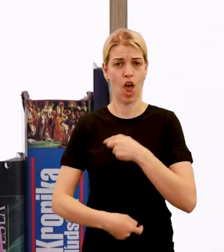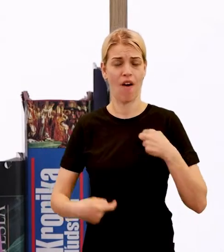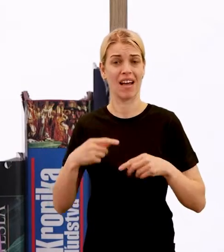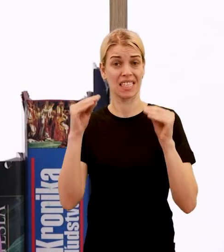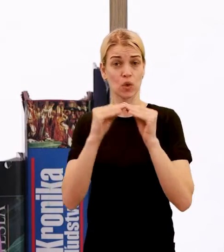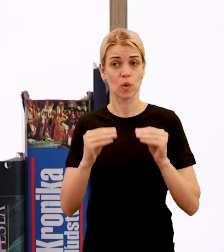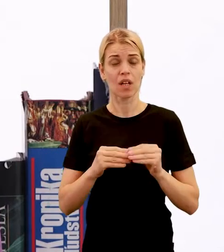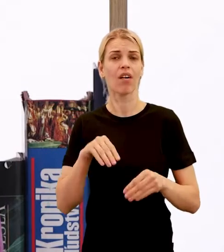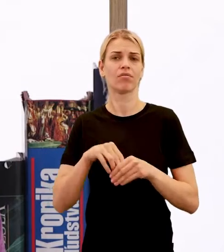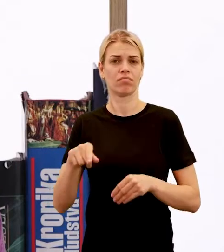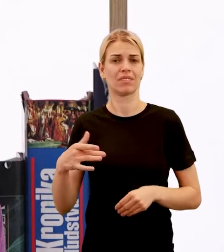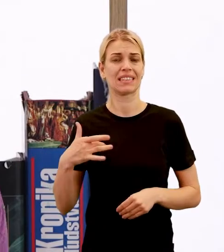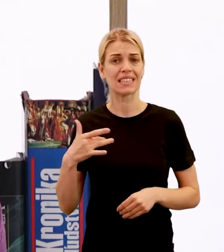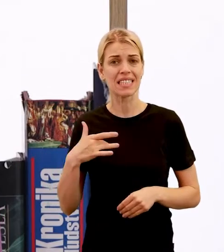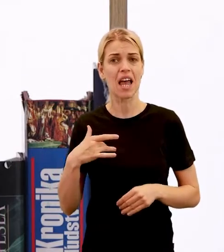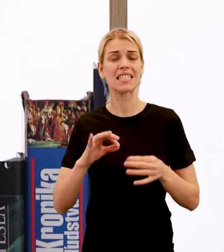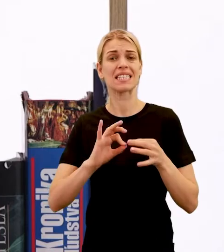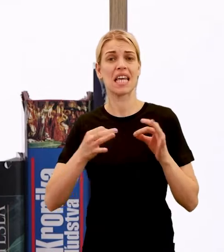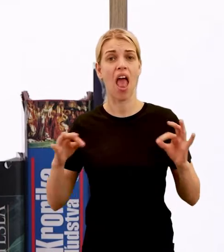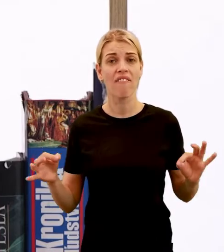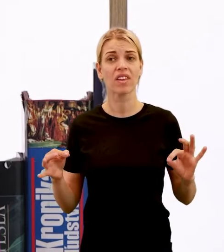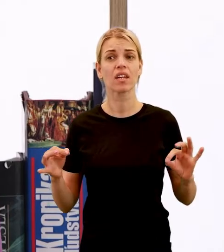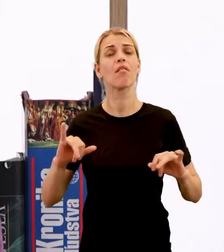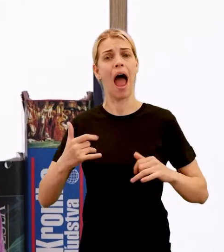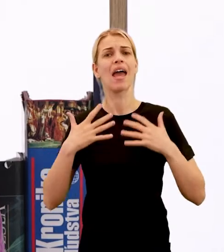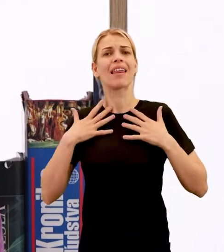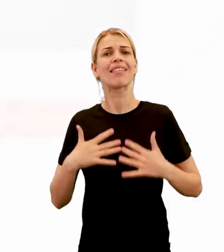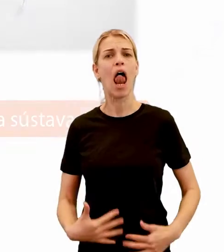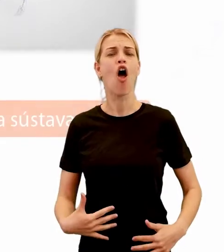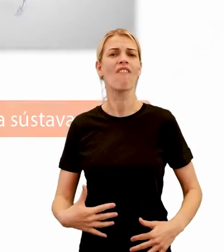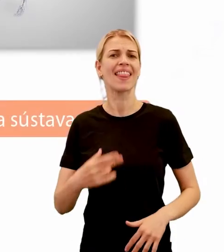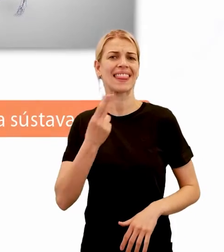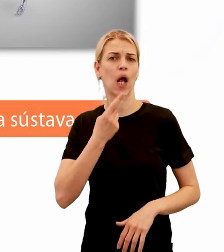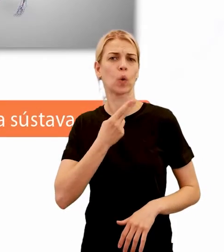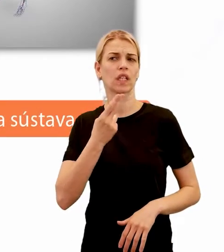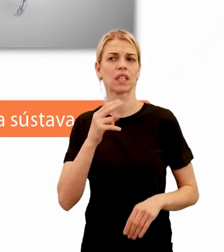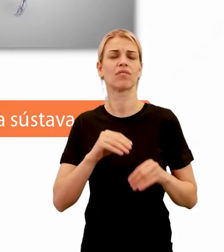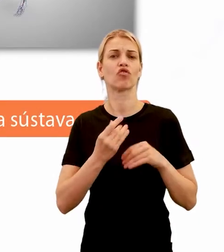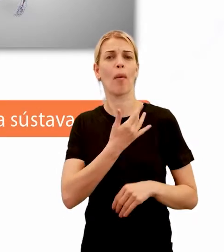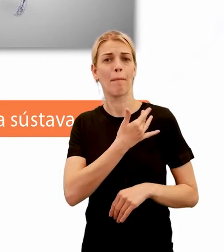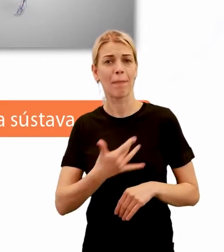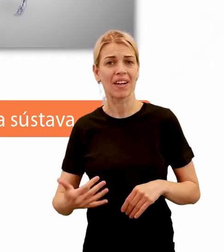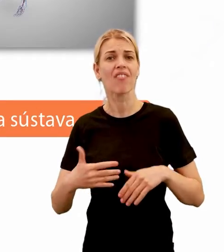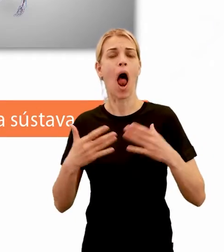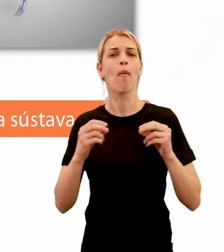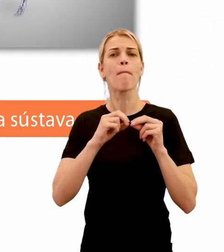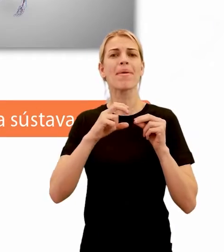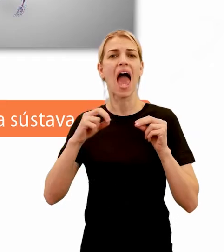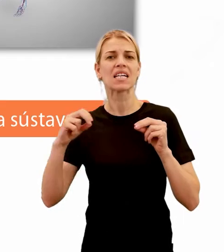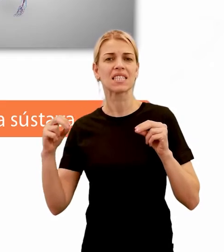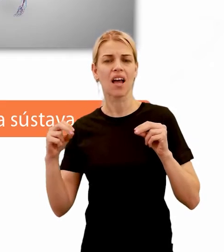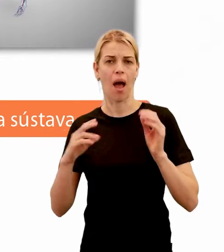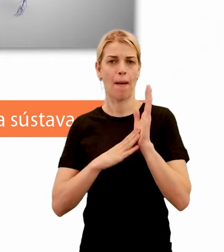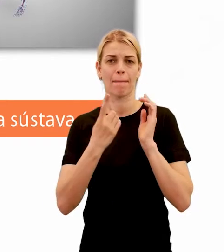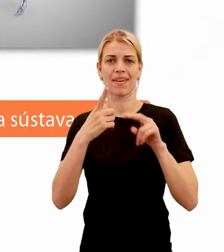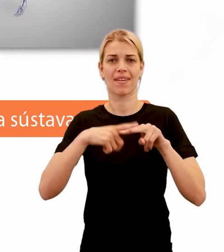nám tvorí srdce, cievy, ale takisto aj telové tekutiny, ako je krv či miazga, ktoré prúdia práve v